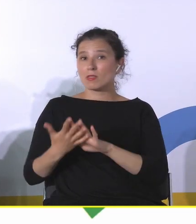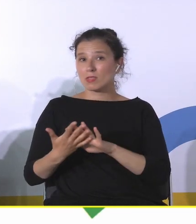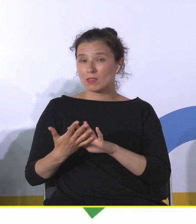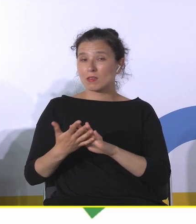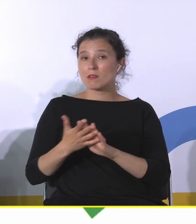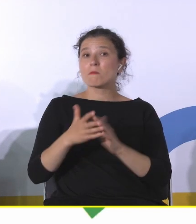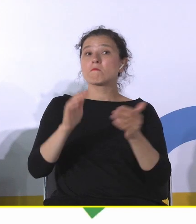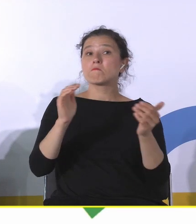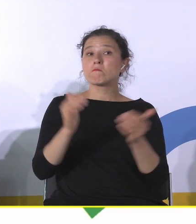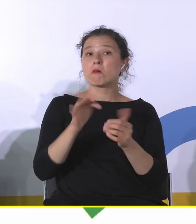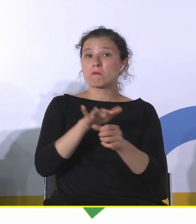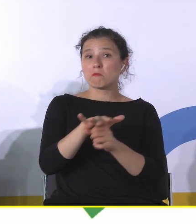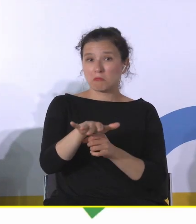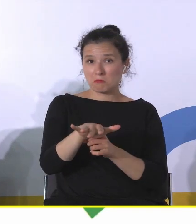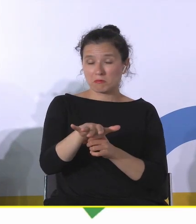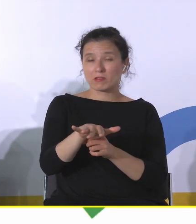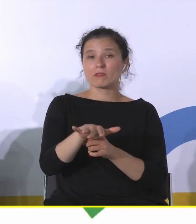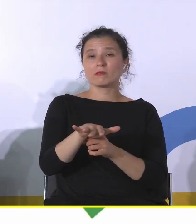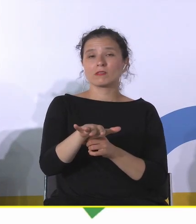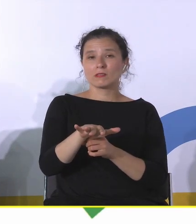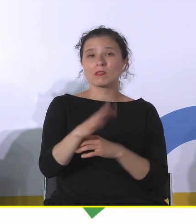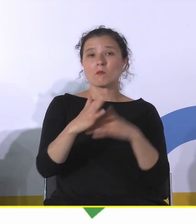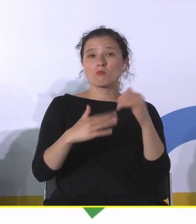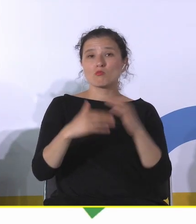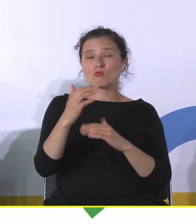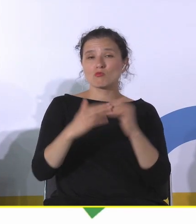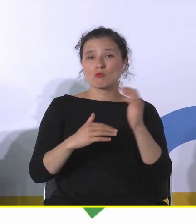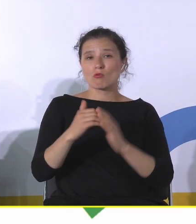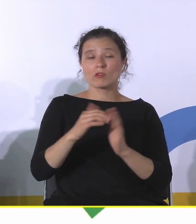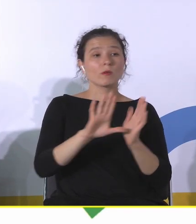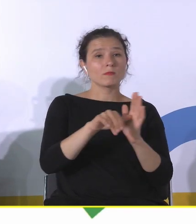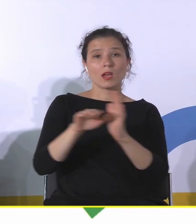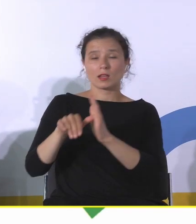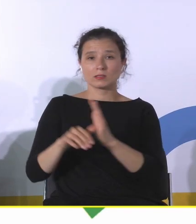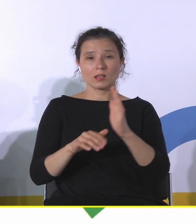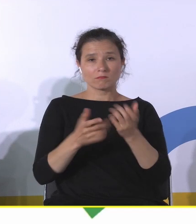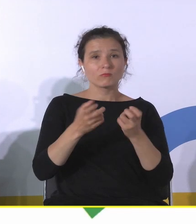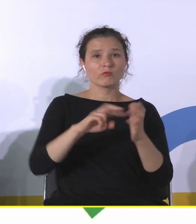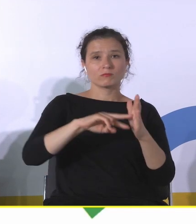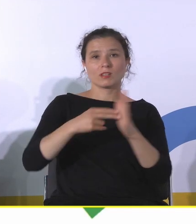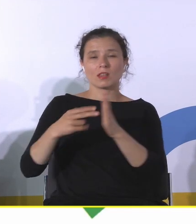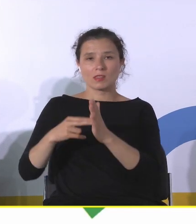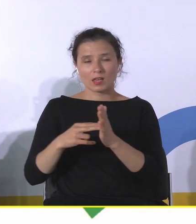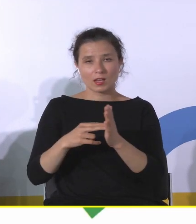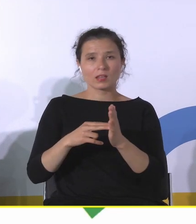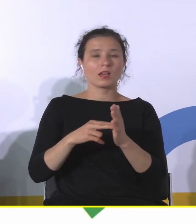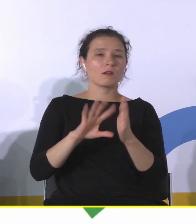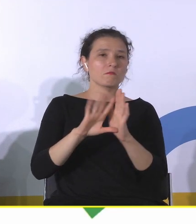wpływać na budowanie przez miasta strategii, budowanie przez miasta